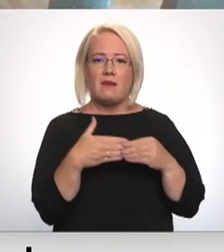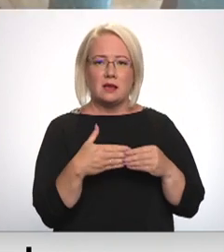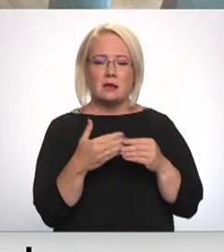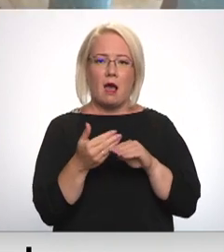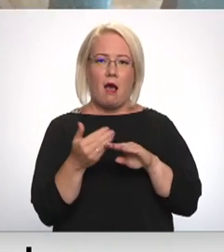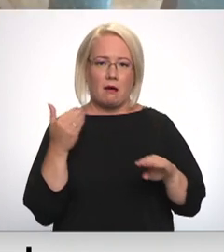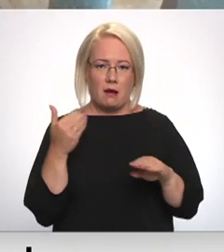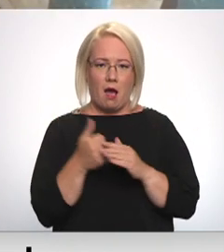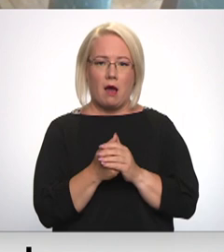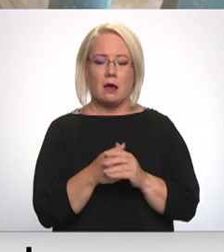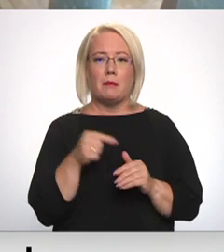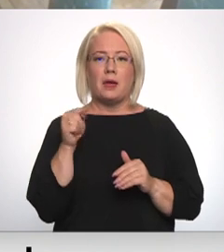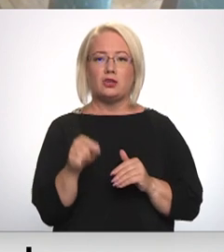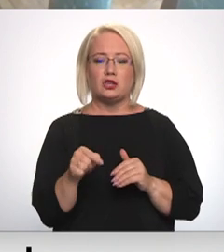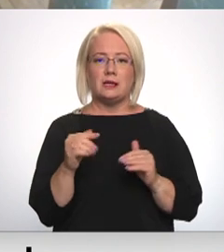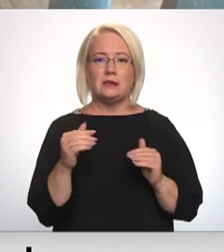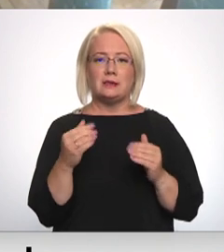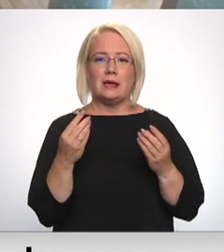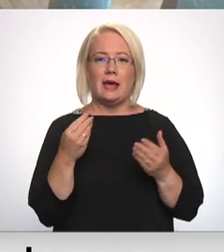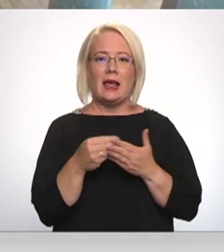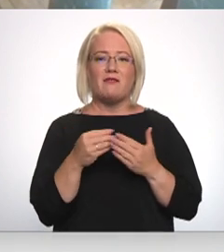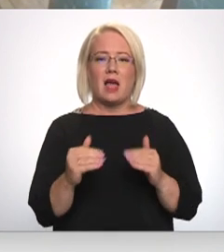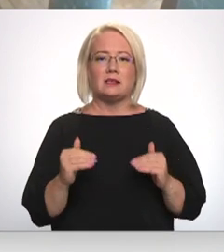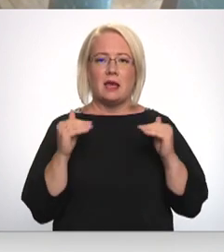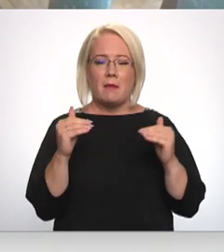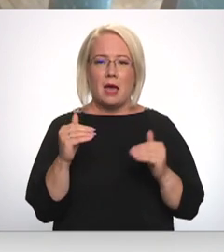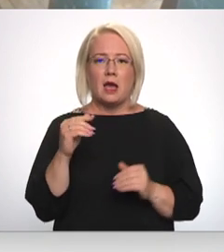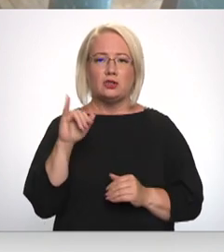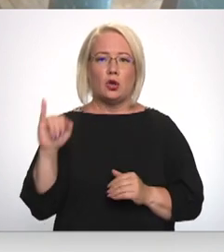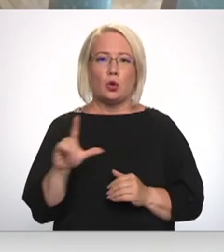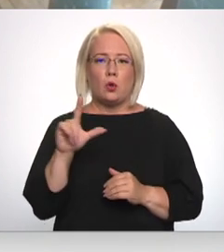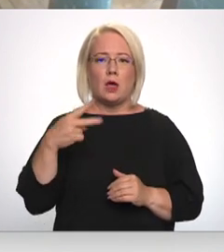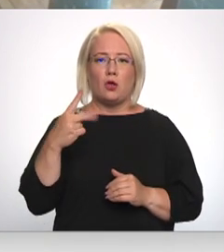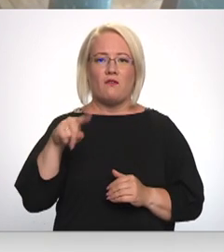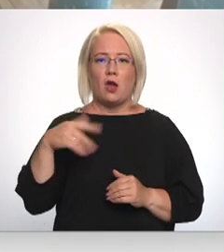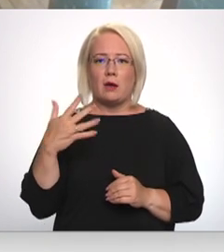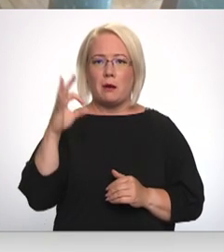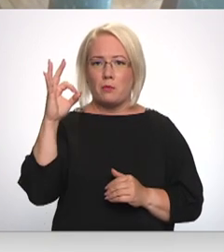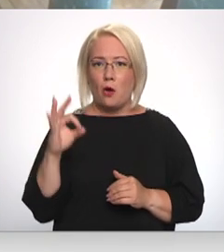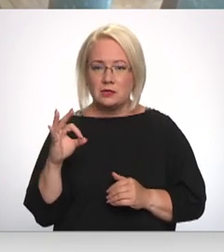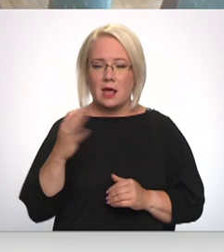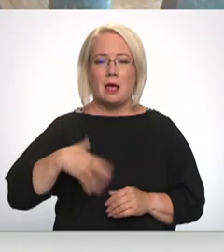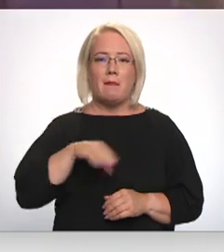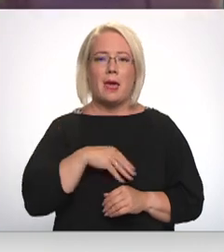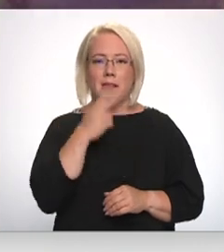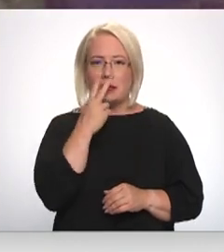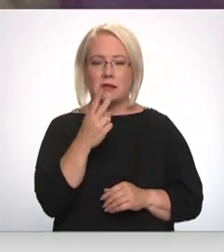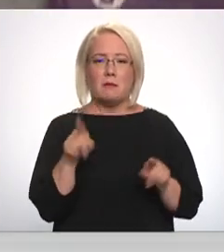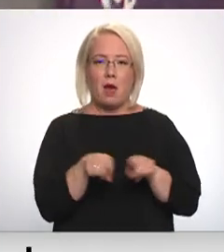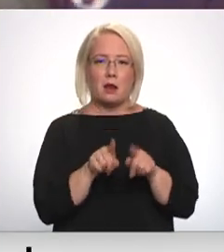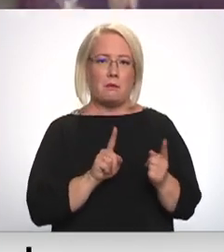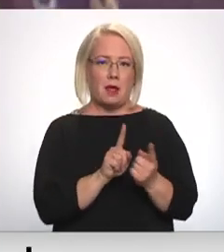agrāk. Tagad pie šīs implācijas līmeņi, kas sasniec jūlijā 21,5%, mēs redzam arī pretimnākšanu.